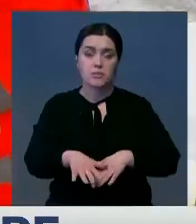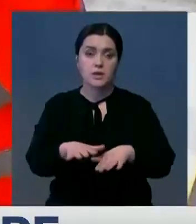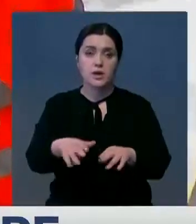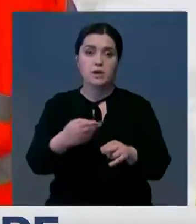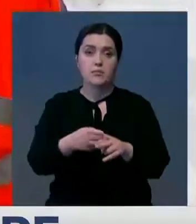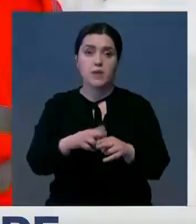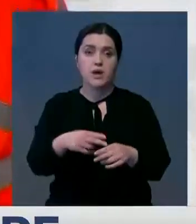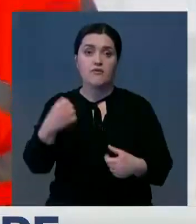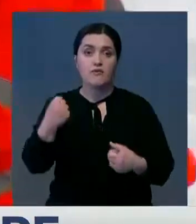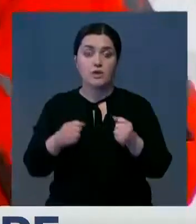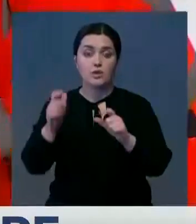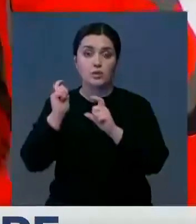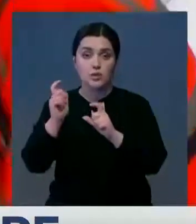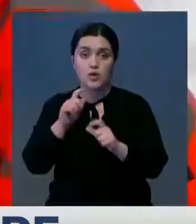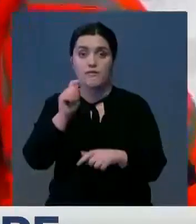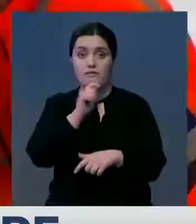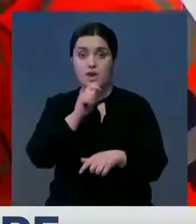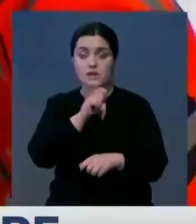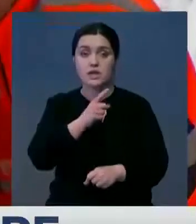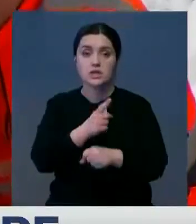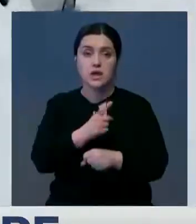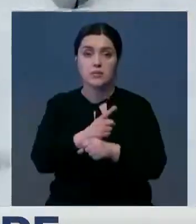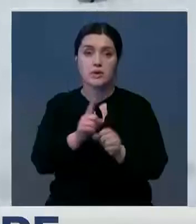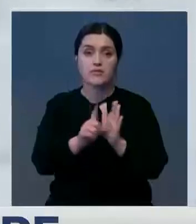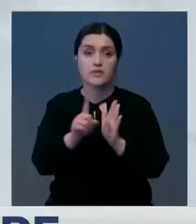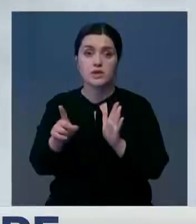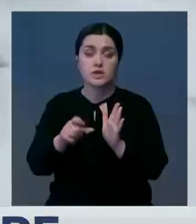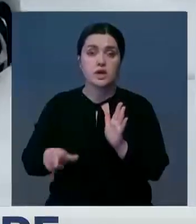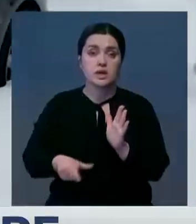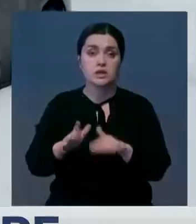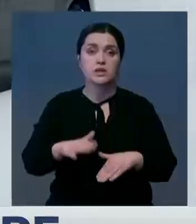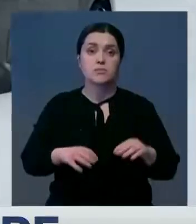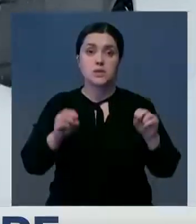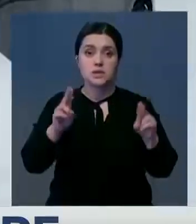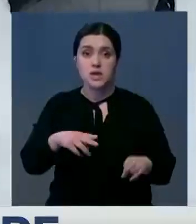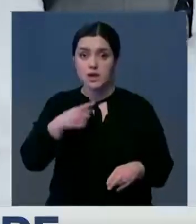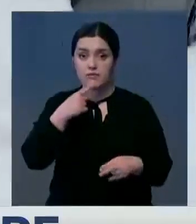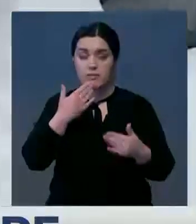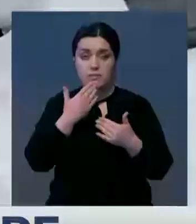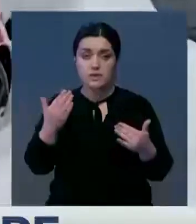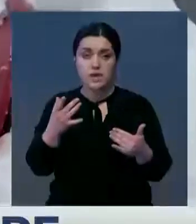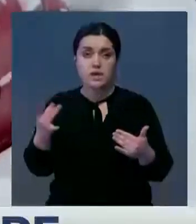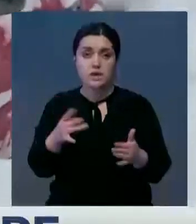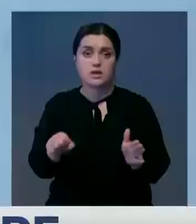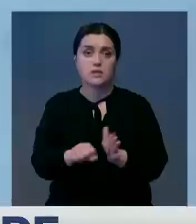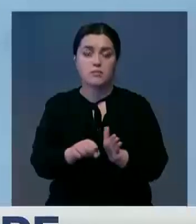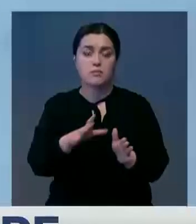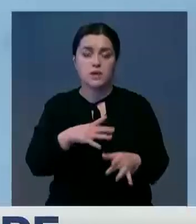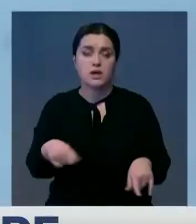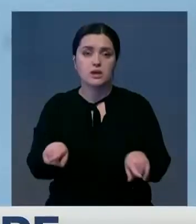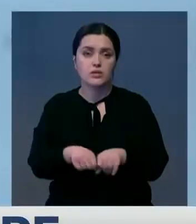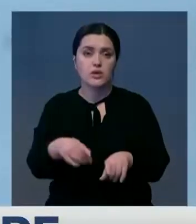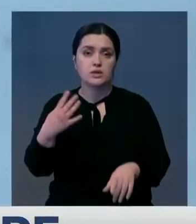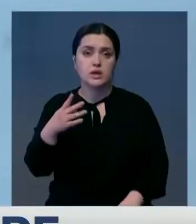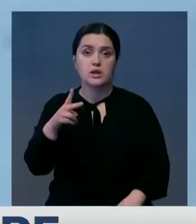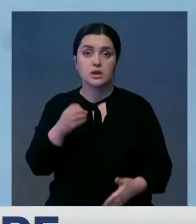водителям грузовиков с воскресенья запретили выезжать на трассы. Эксперты говорят, в последний раз зима была такой. Более 40